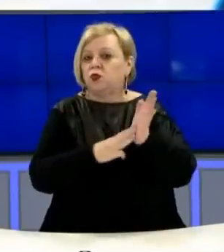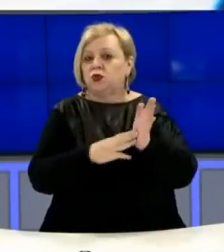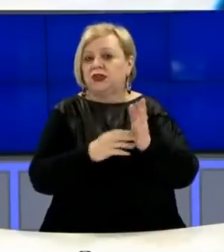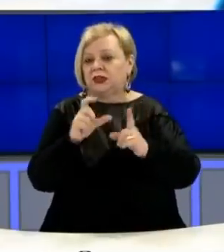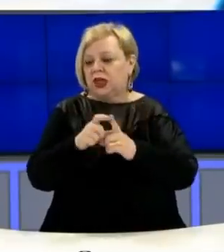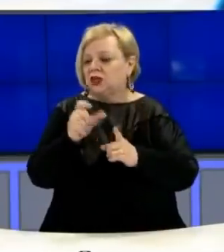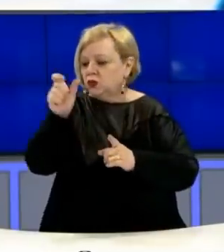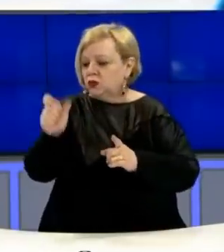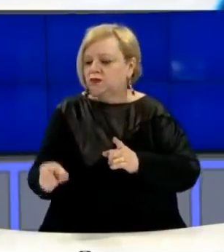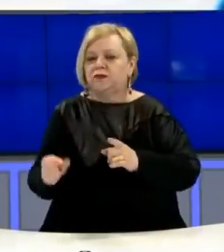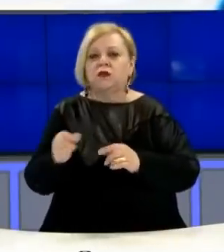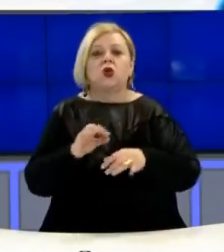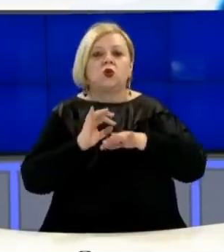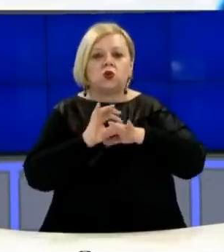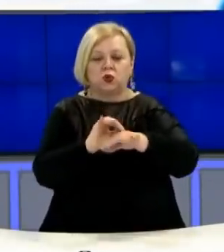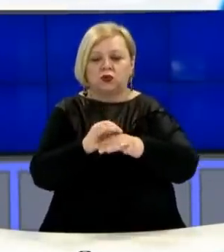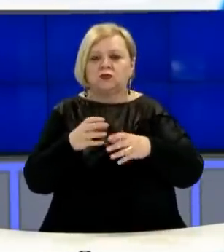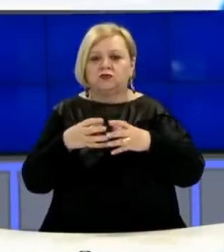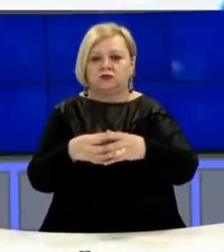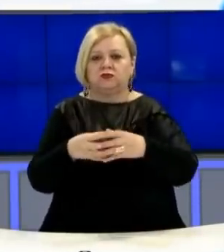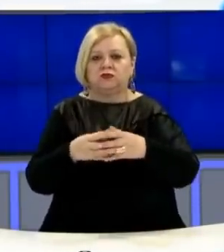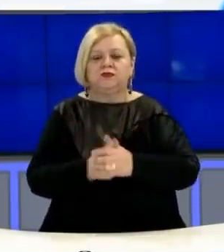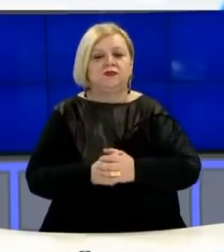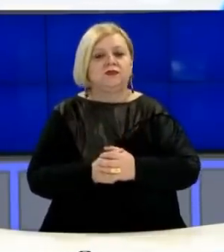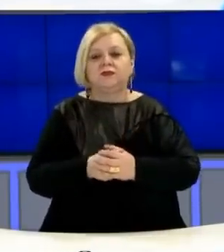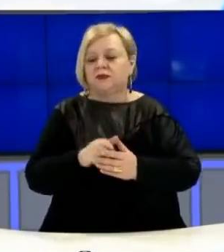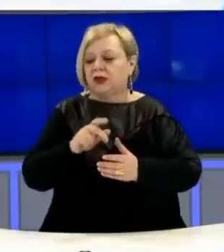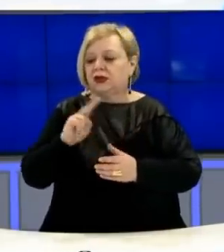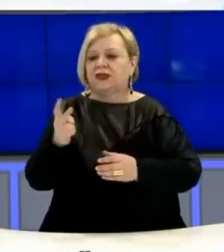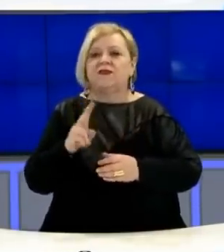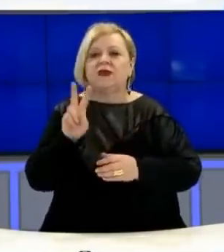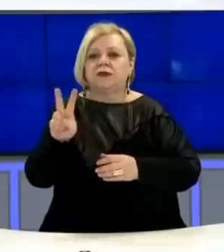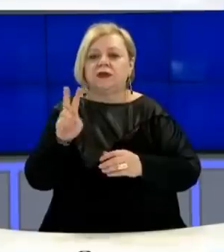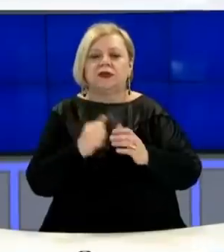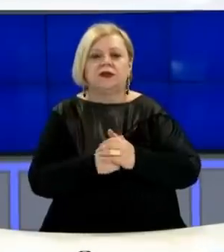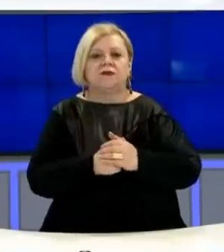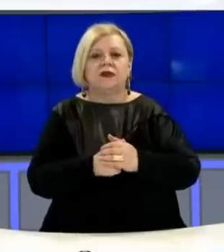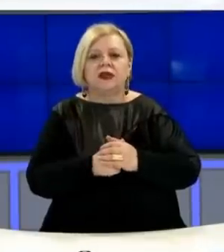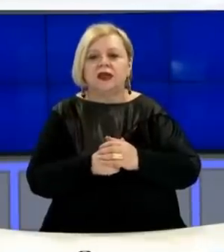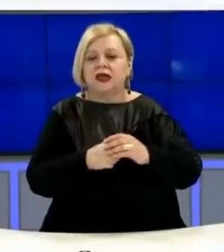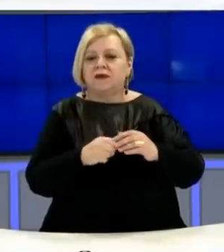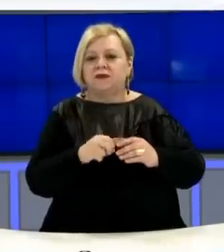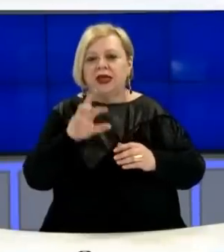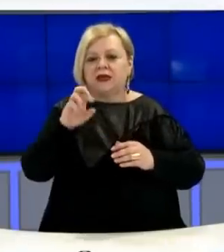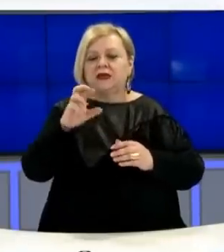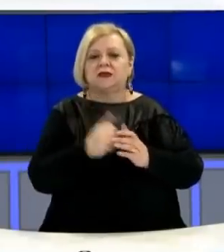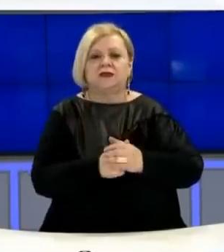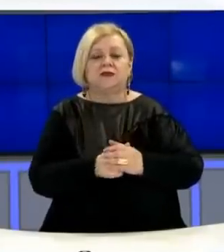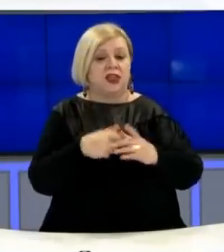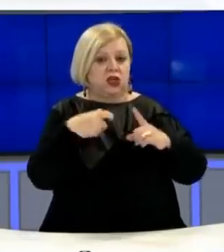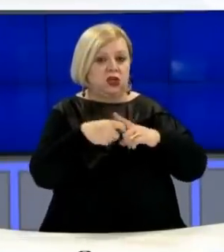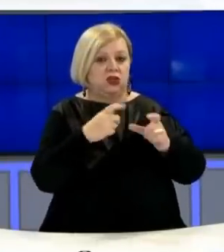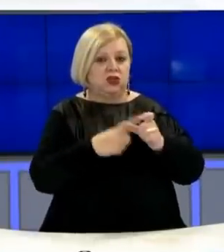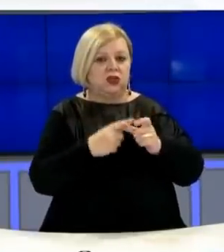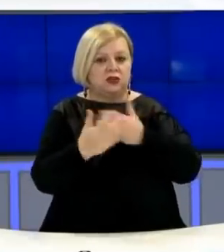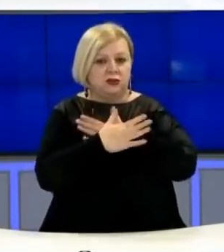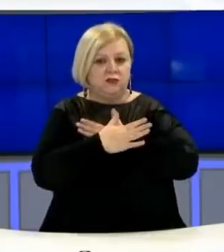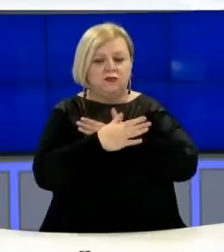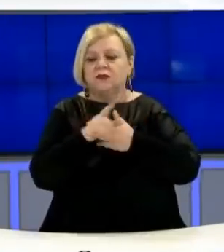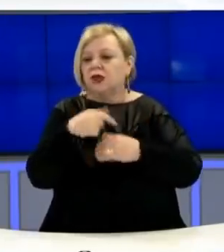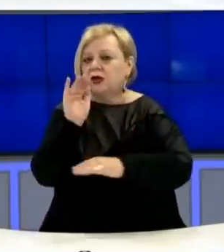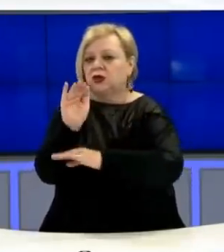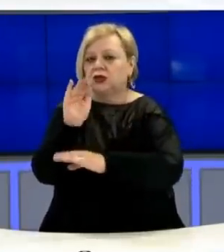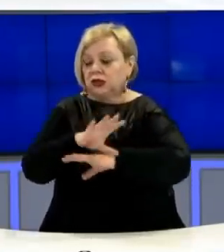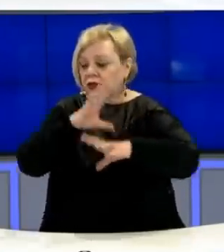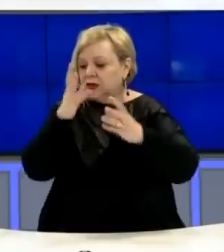kresuës i sekretariatit të PZAP-ës. Ndërsa Valbir e lezi nga KCZ, ka thënë se tashme KCZ, ka njëftuar se të